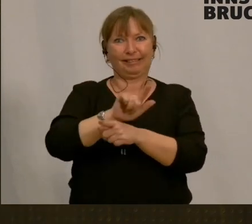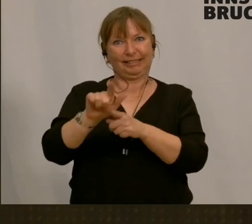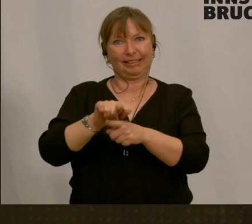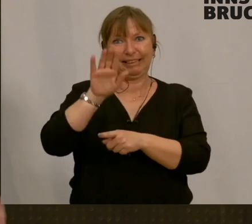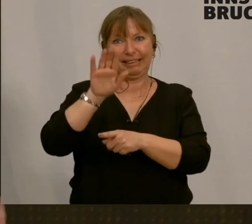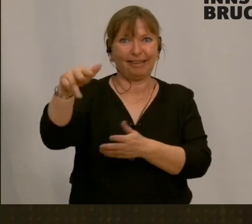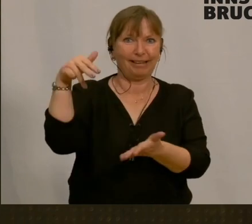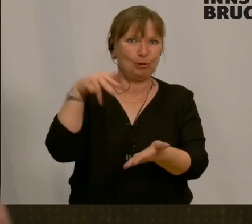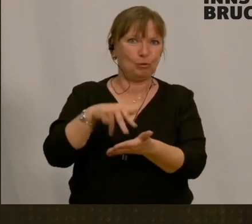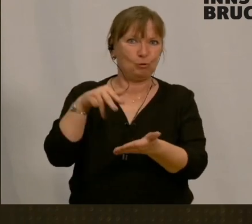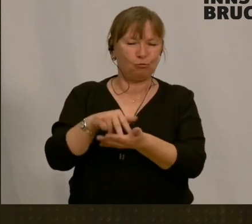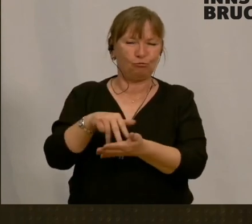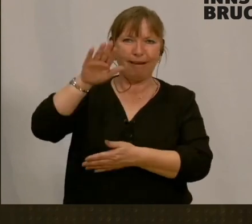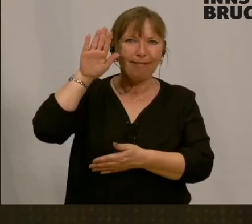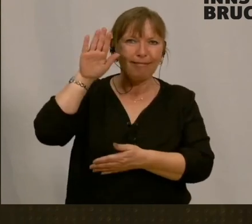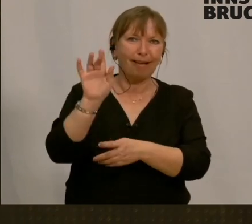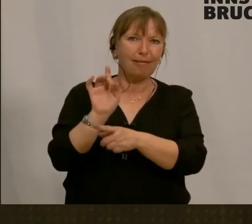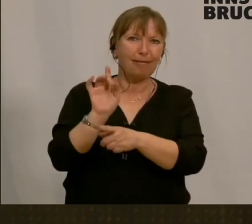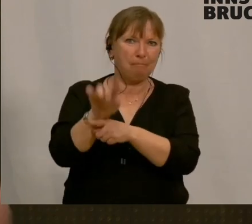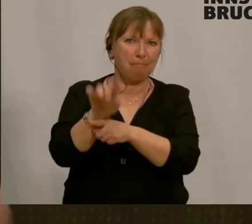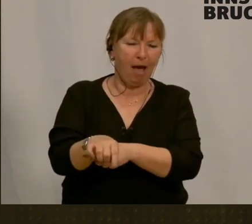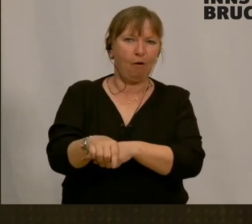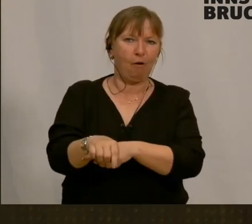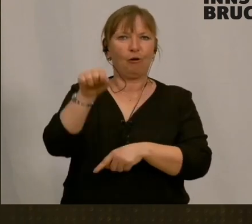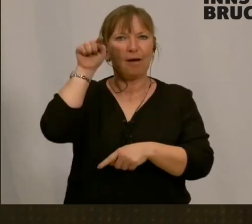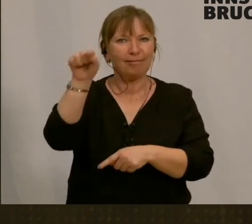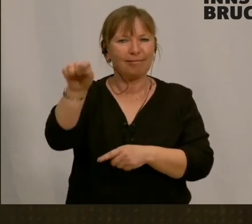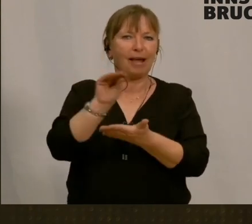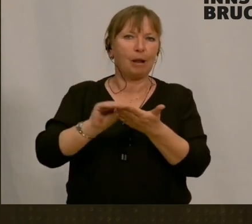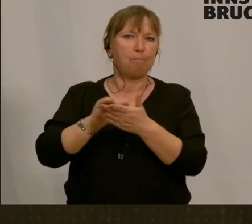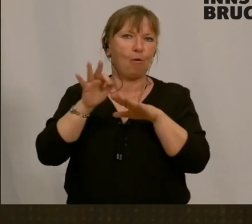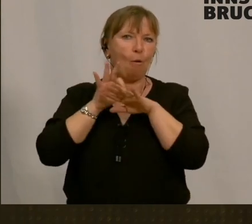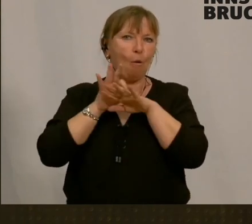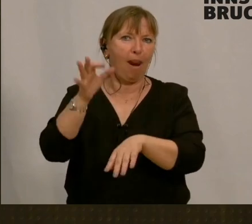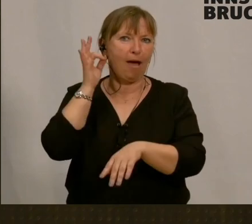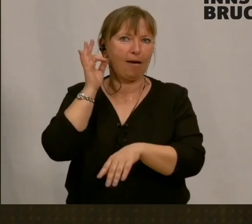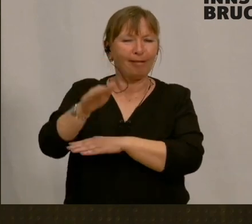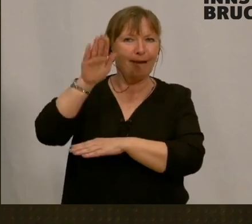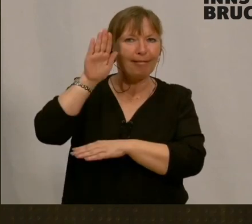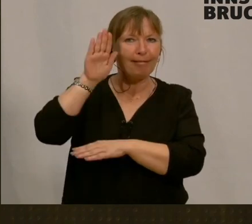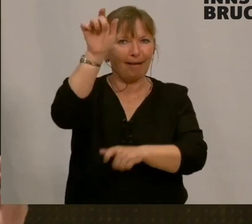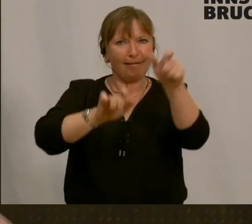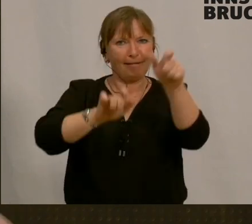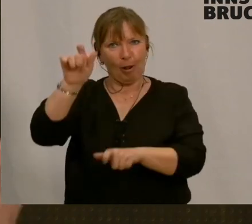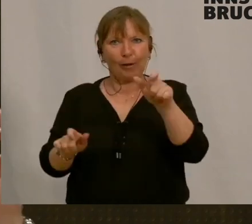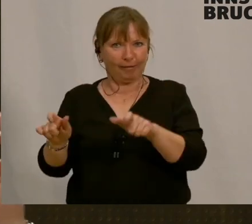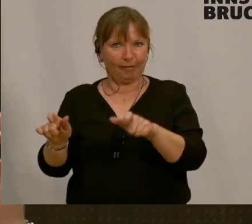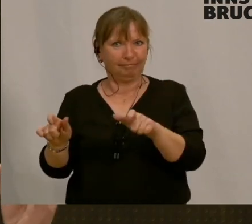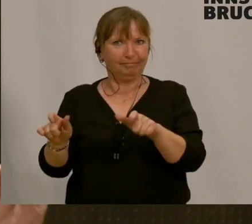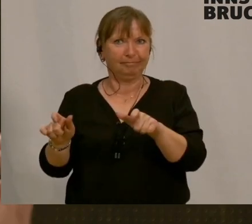Zuständigkeit, es ist deine Beauftragung, es ist deine Büroleiterin, es sind deine Leute. Und bitte